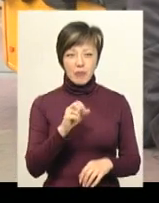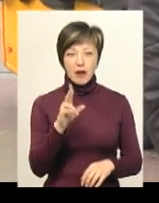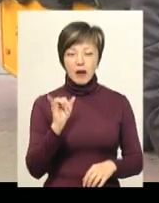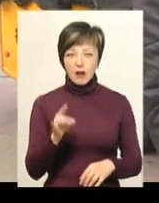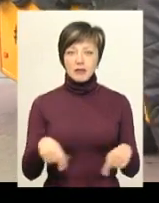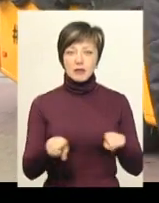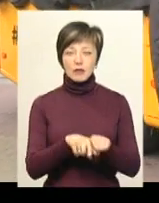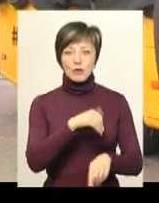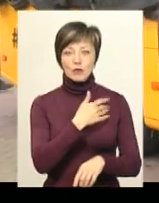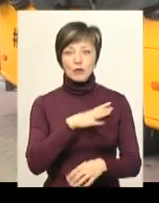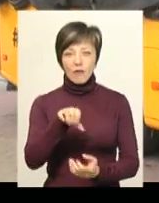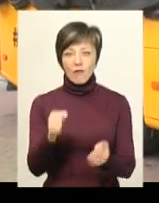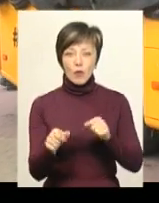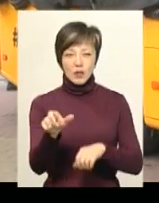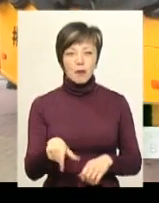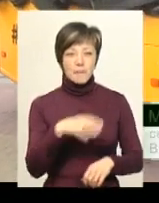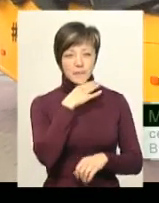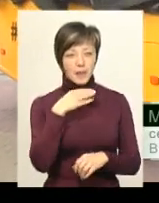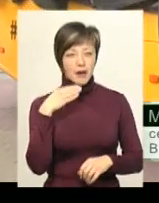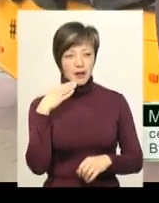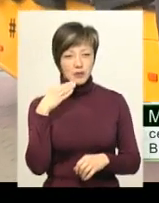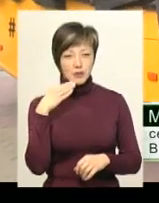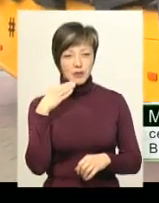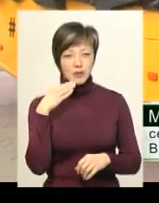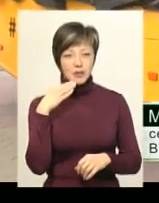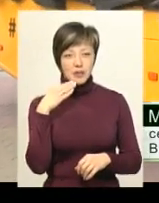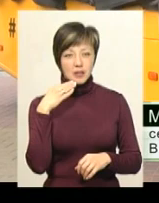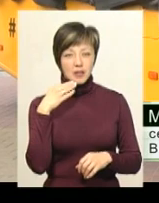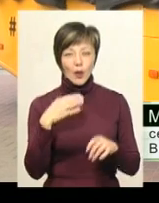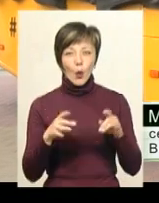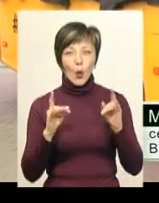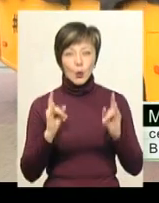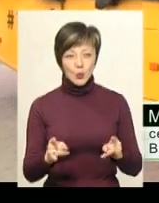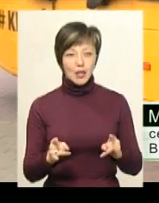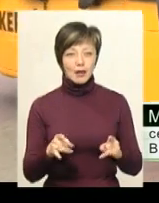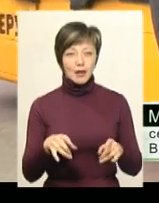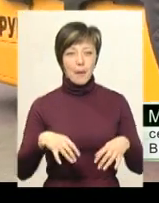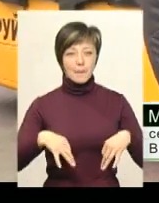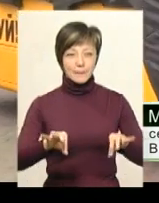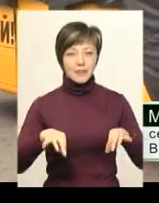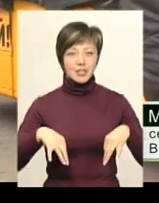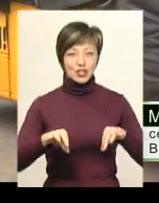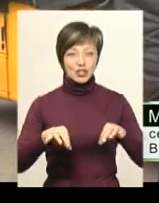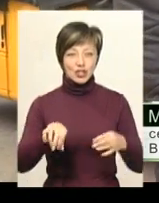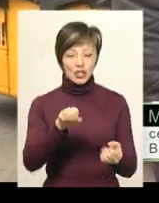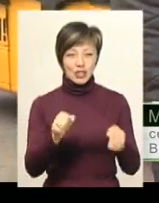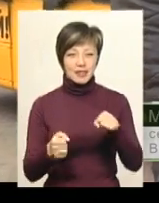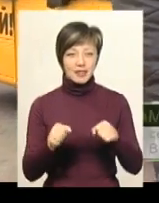каже, також хоче бути водієм. «Багато крутих машин і